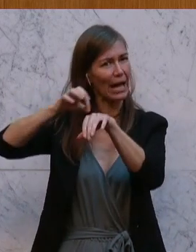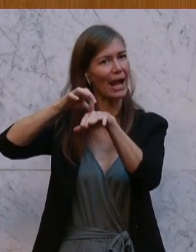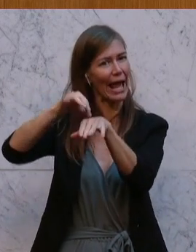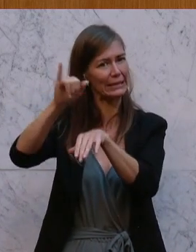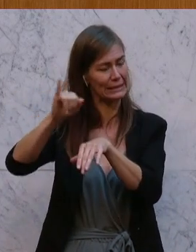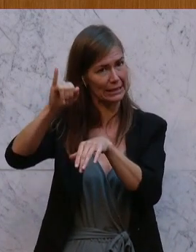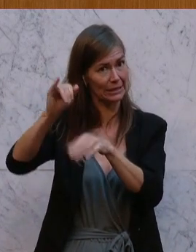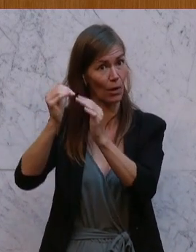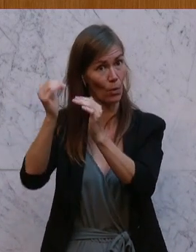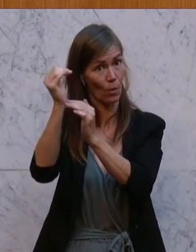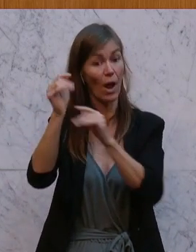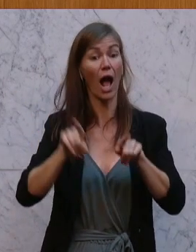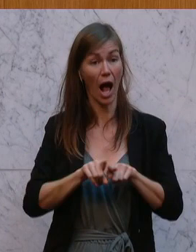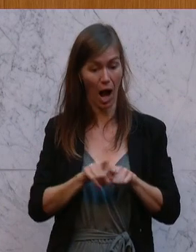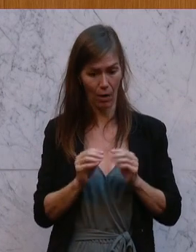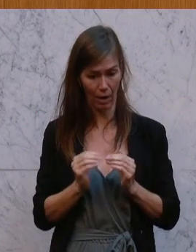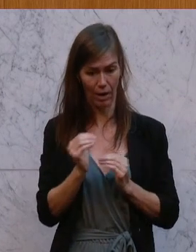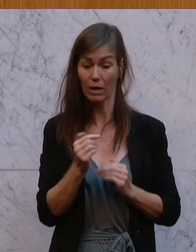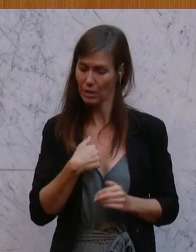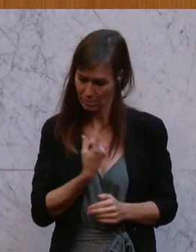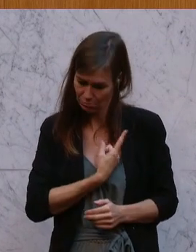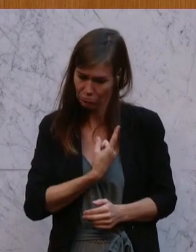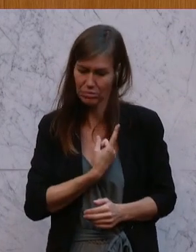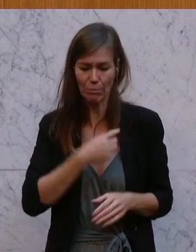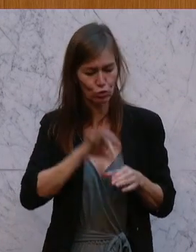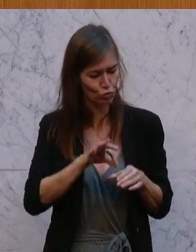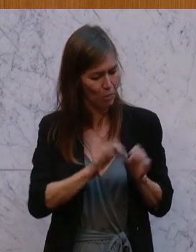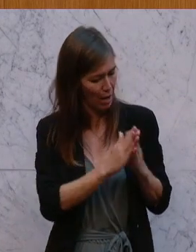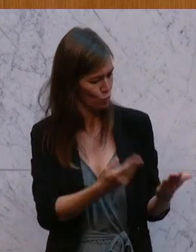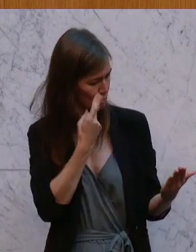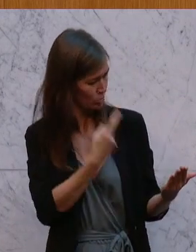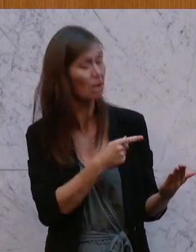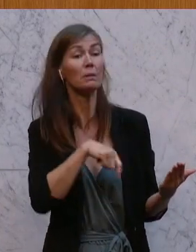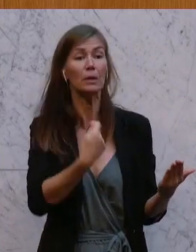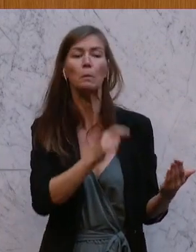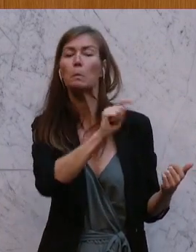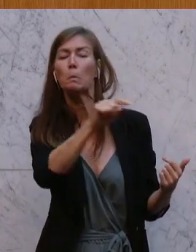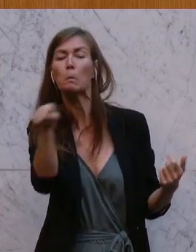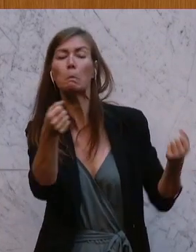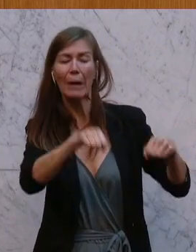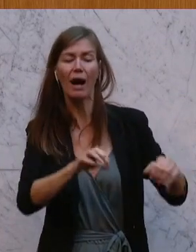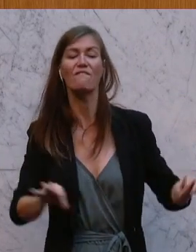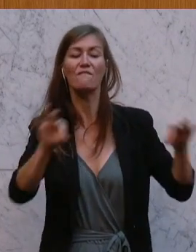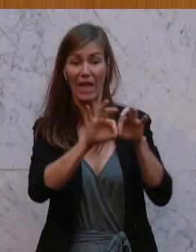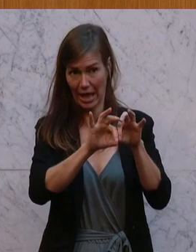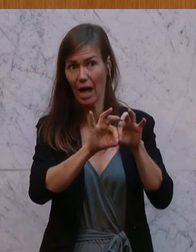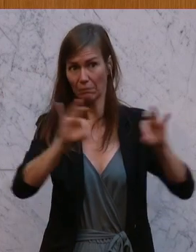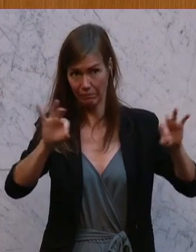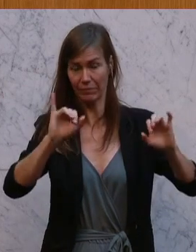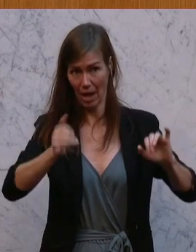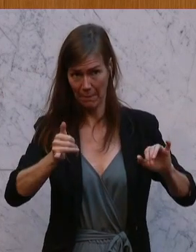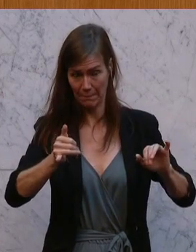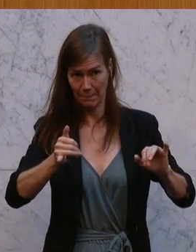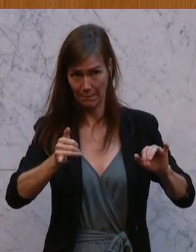erhöht. Ich habe ja selber ein Sparbuch gesehen, wo man das sieht, dass es einige Banken gibt, die waren fair. Was haben die jetzt zum Teil gemacht?